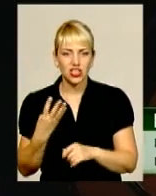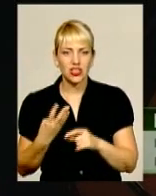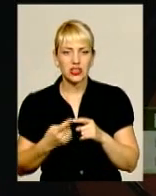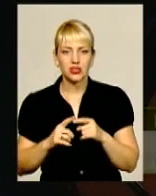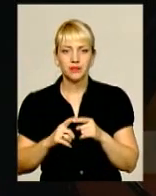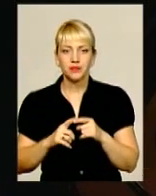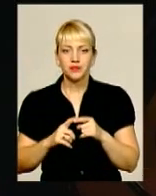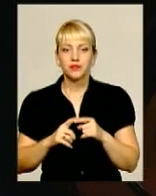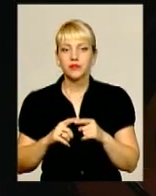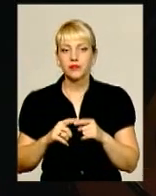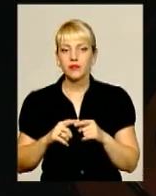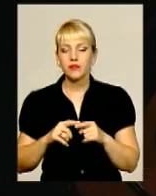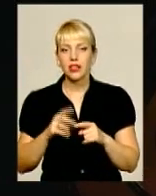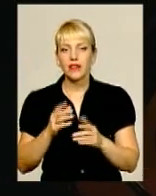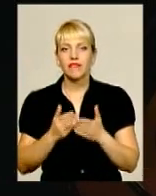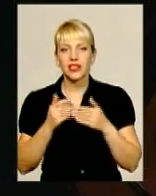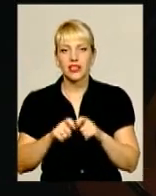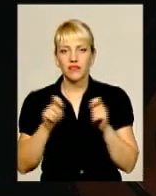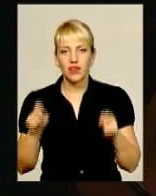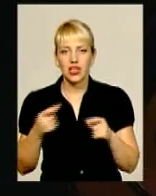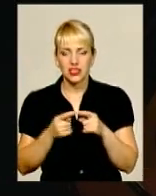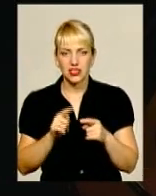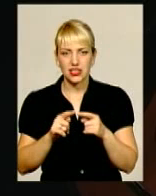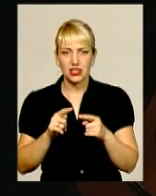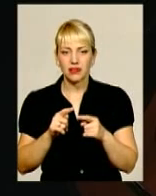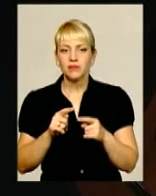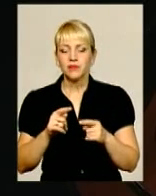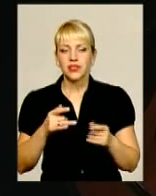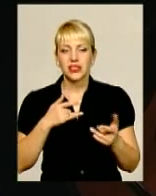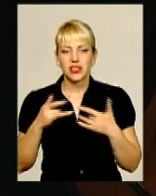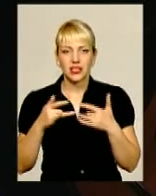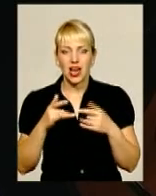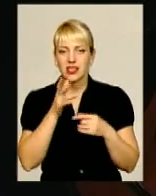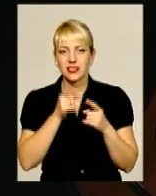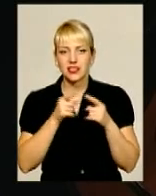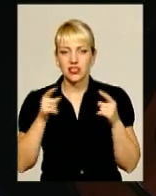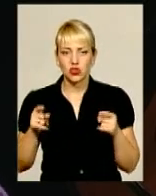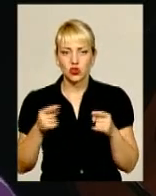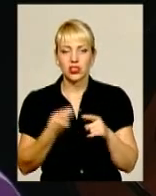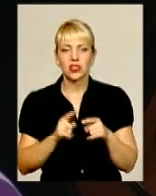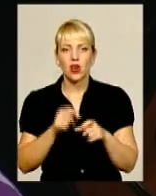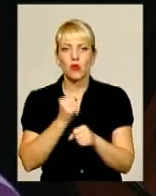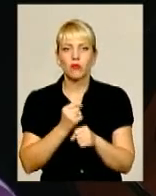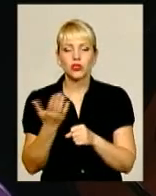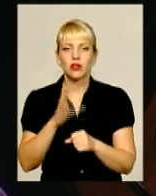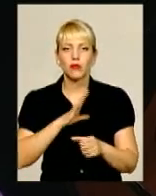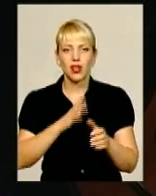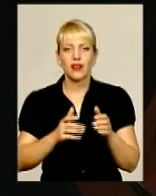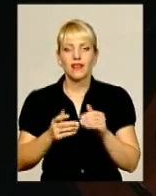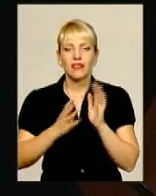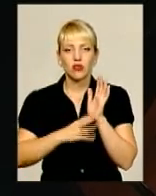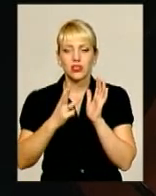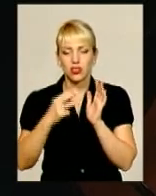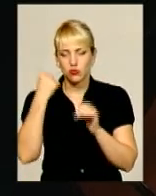Відкривається монодрамою за творами репресованих поетів, тією роботою, яку ми і відкрилися в 93-му році. Але за